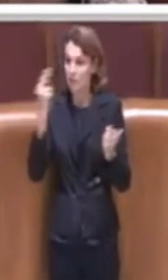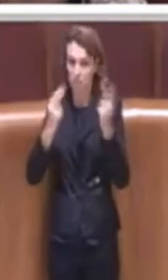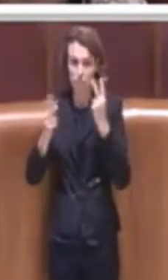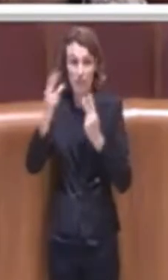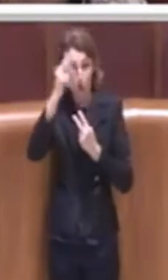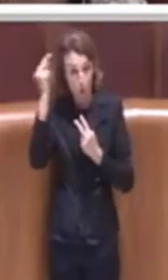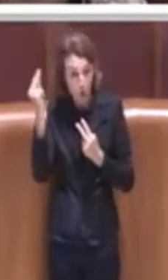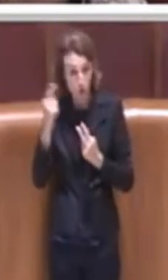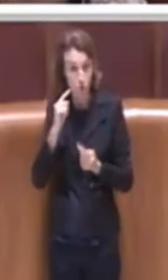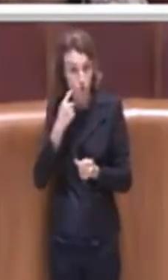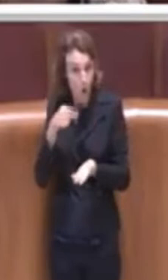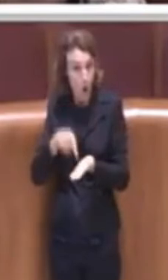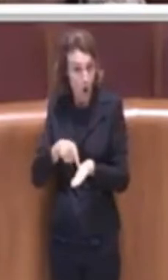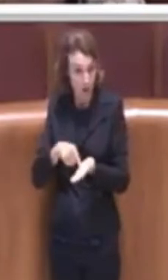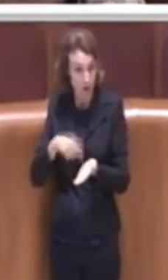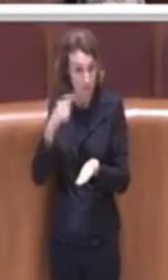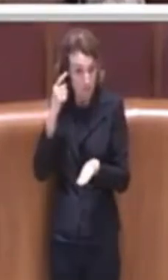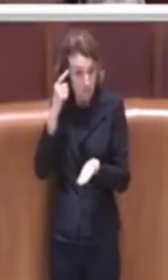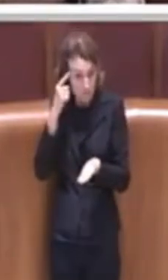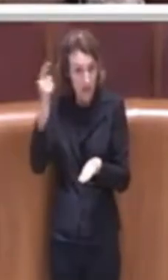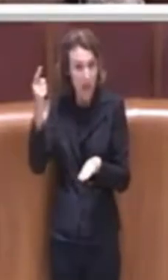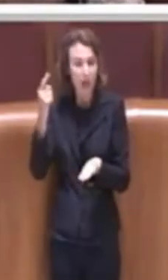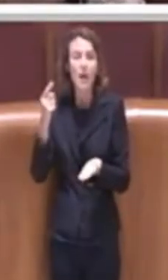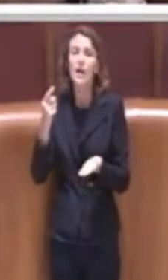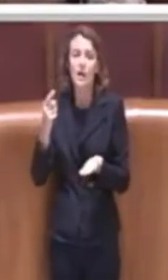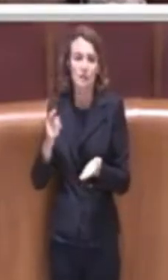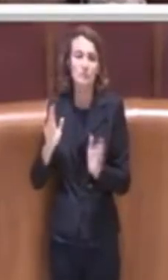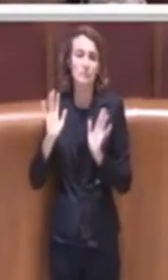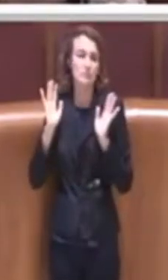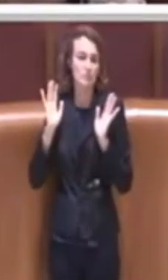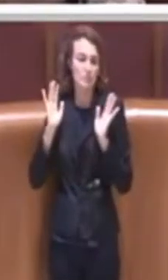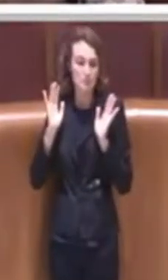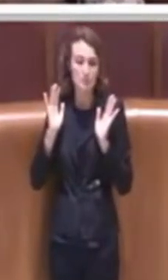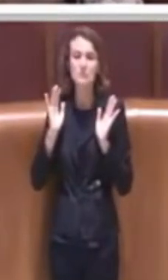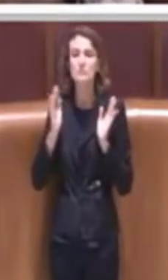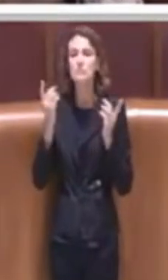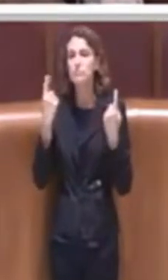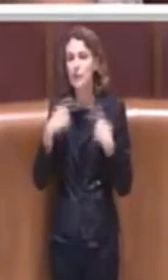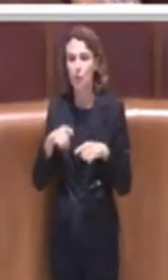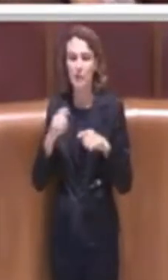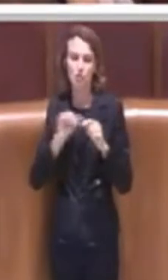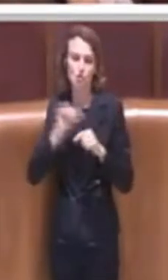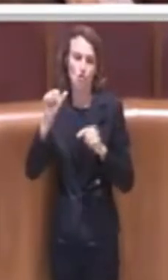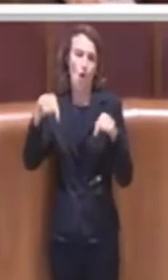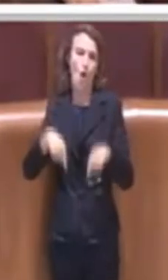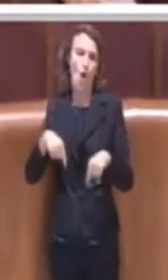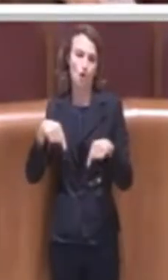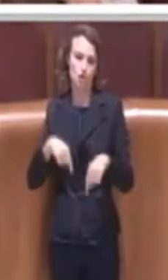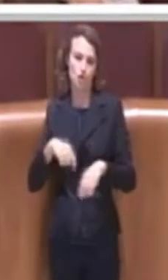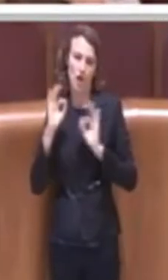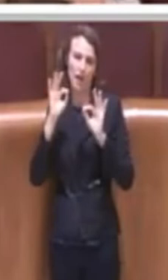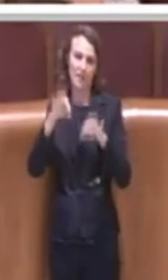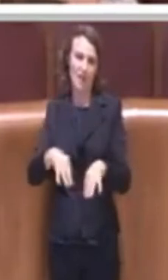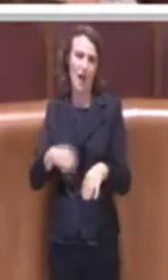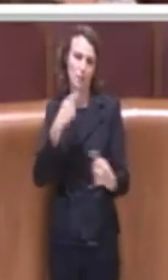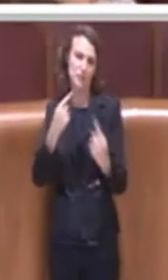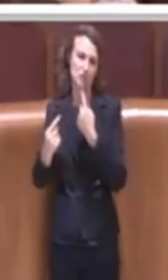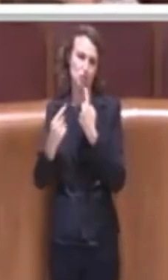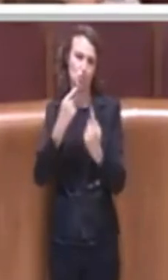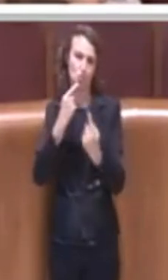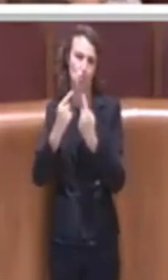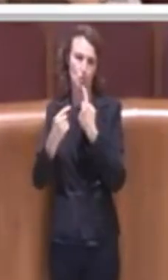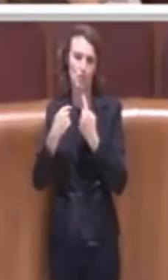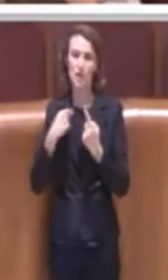una buona intenzione questa e quindi dicevo arriviamo solo oggi a discuterla e mi